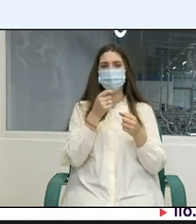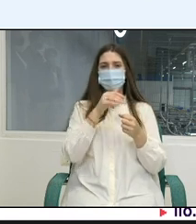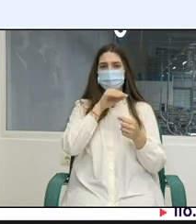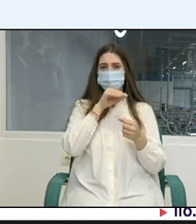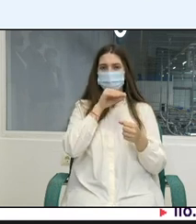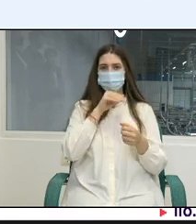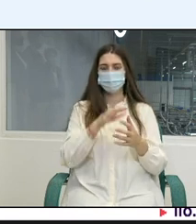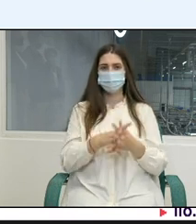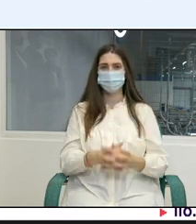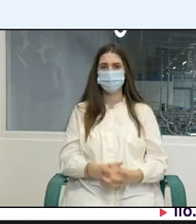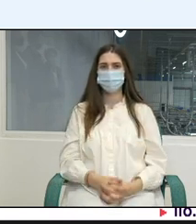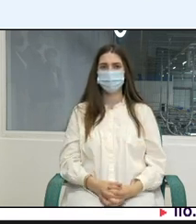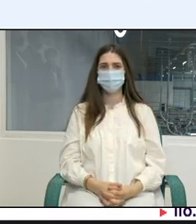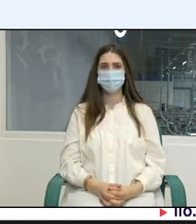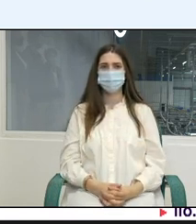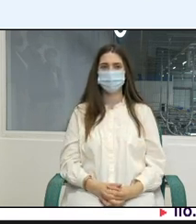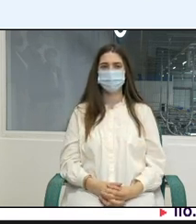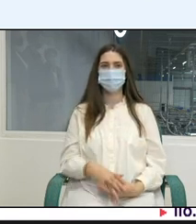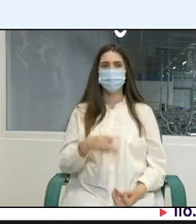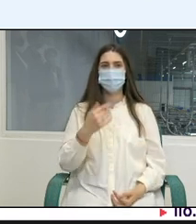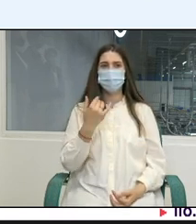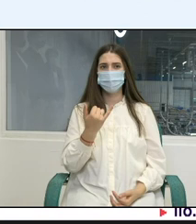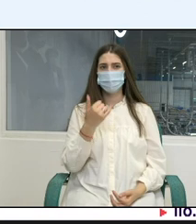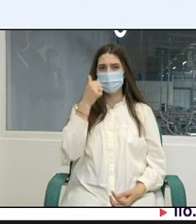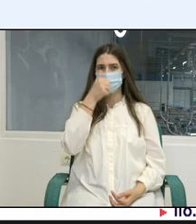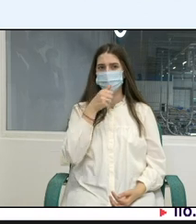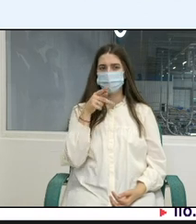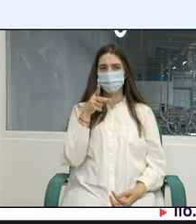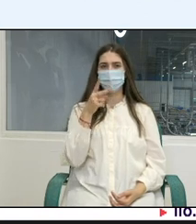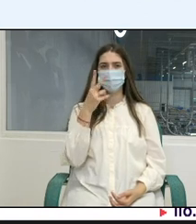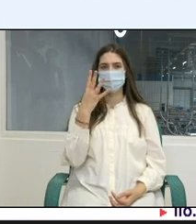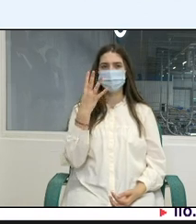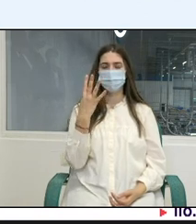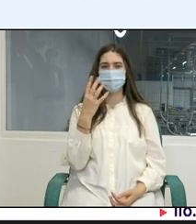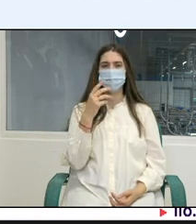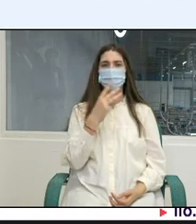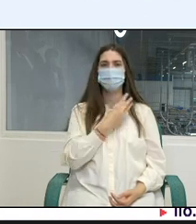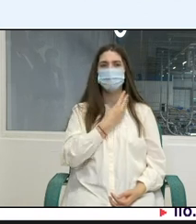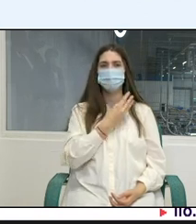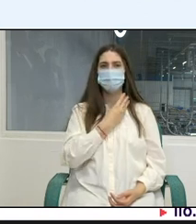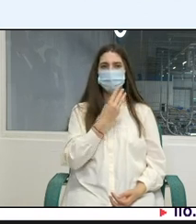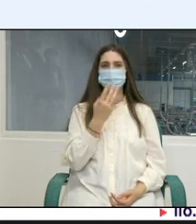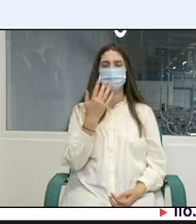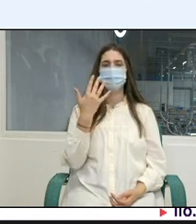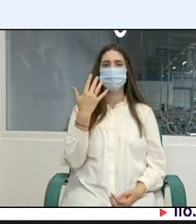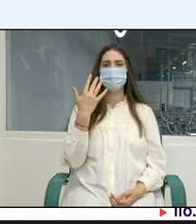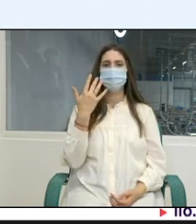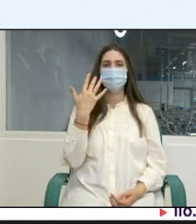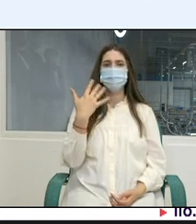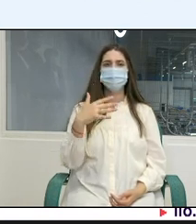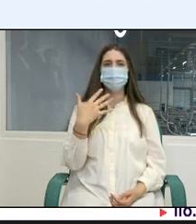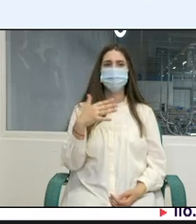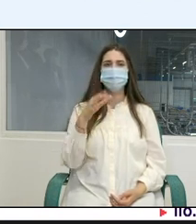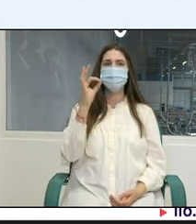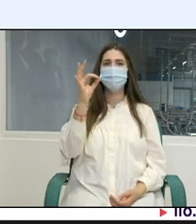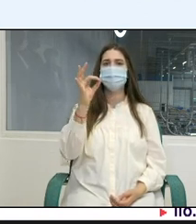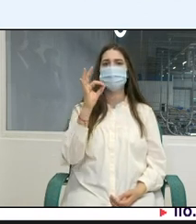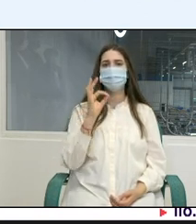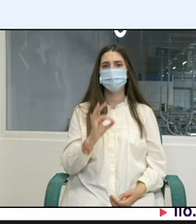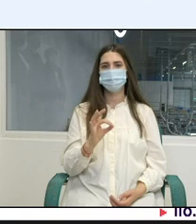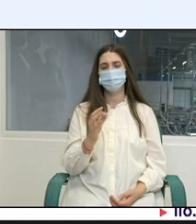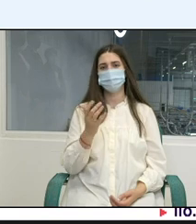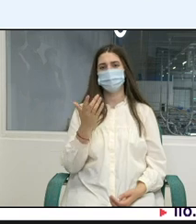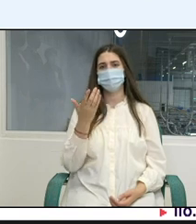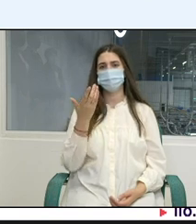este să ajungem la un sondaj în 2024 care să ne arate că rata aceasta a crescut până la